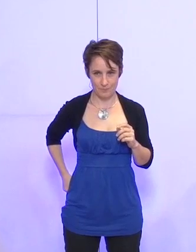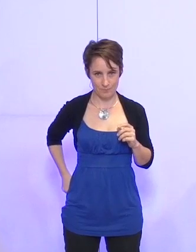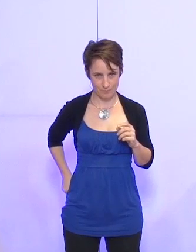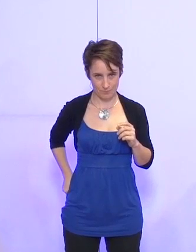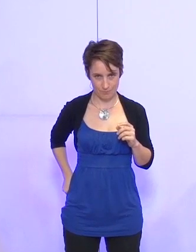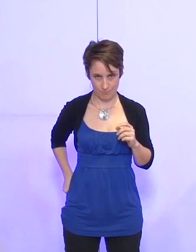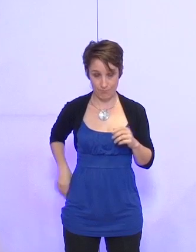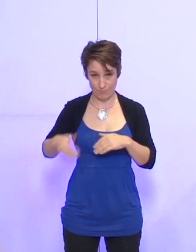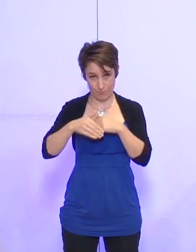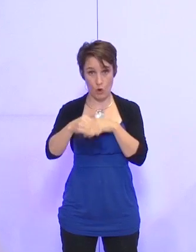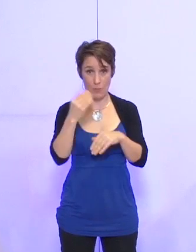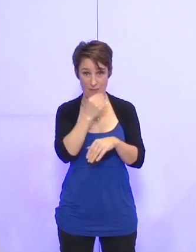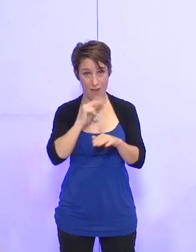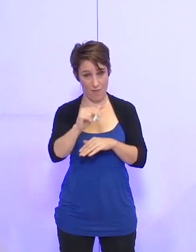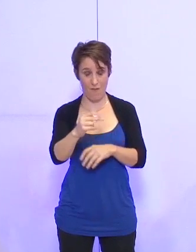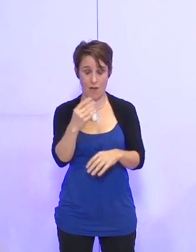sera à nouveau rude.